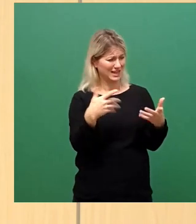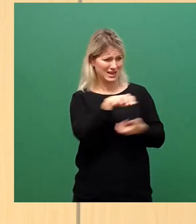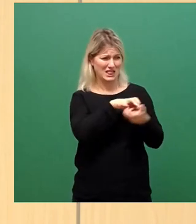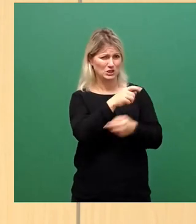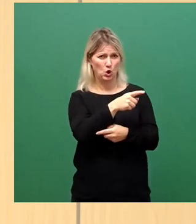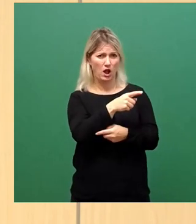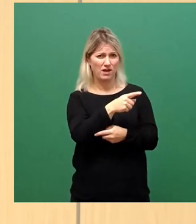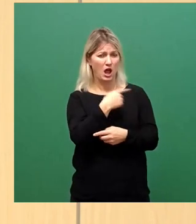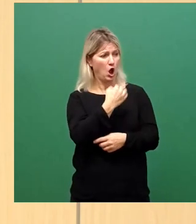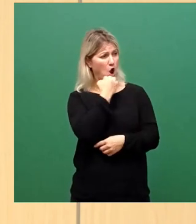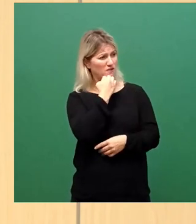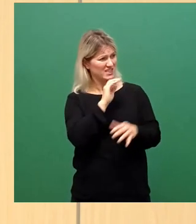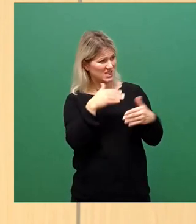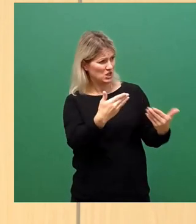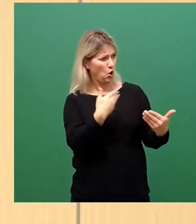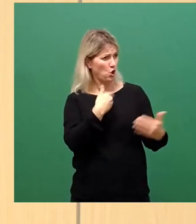mehr oft anhören.